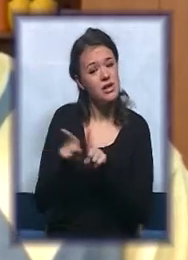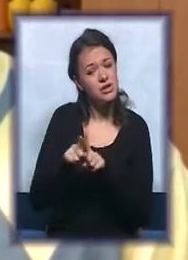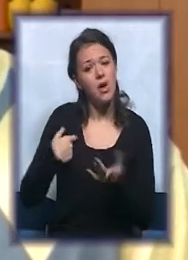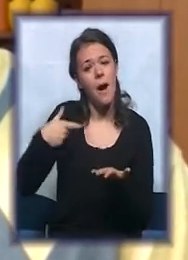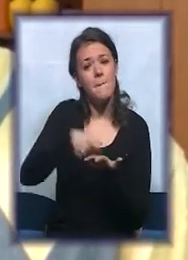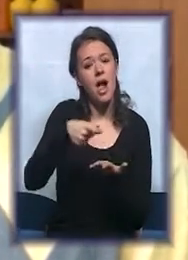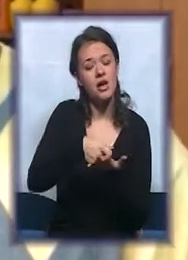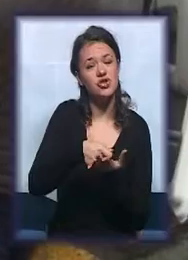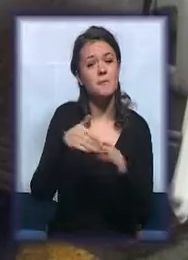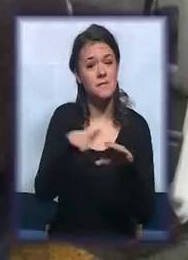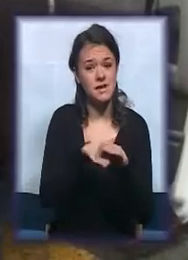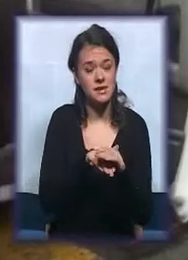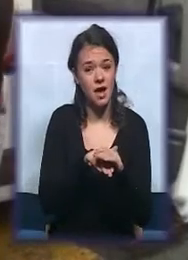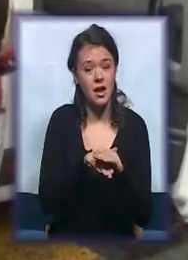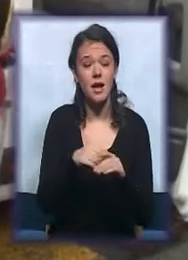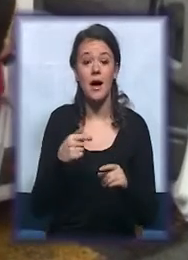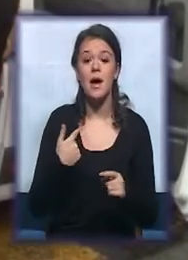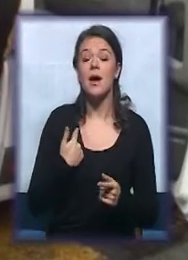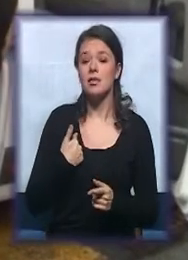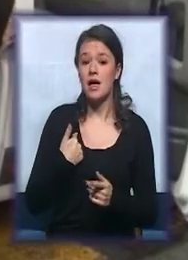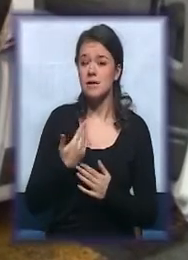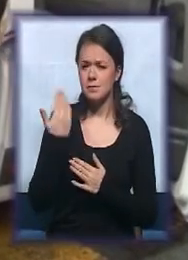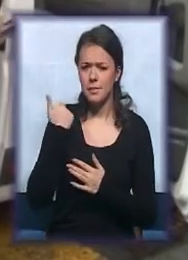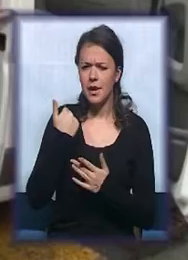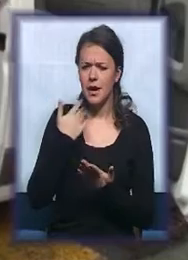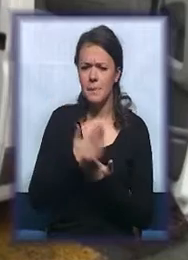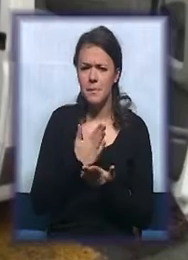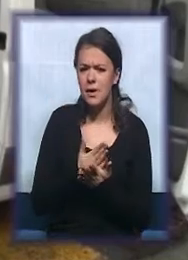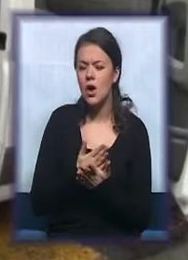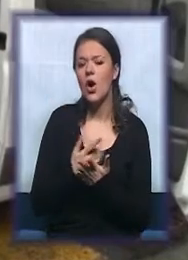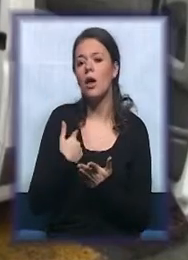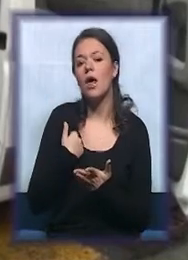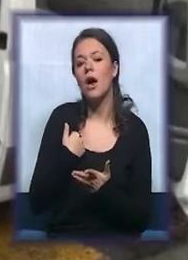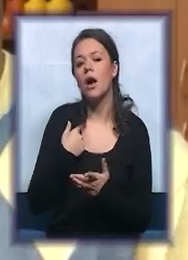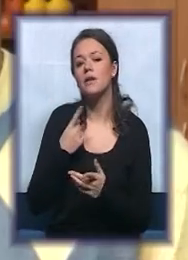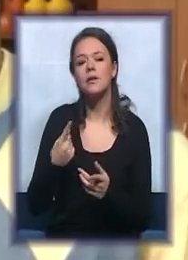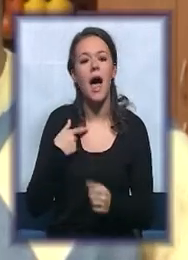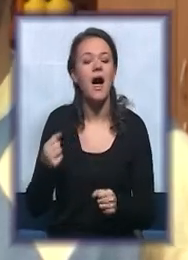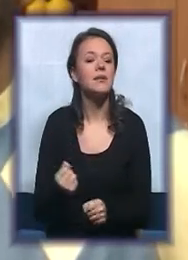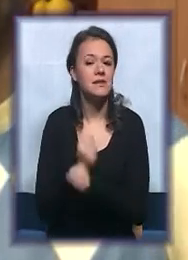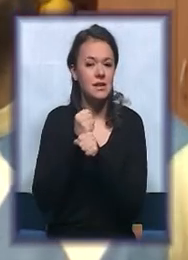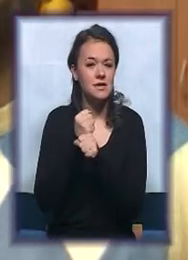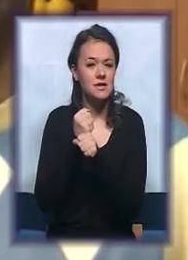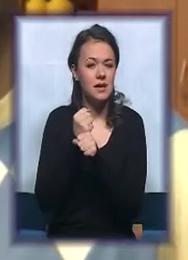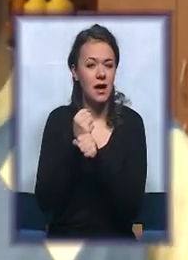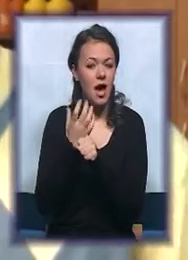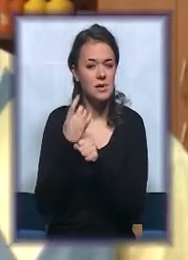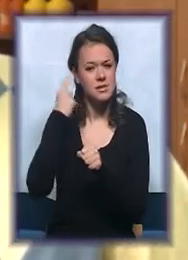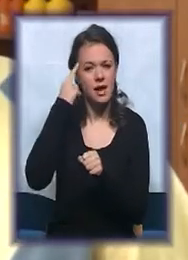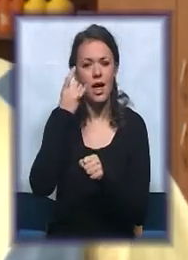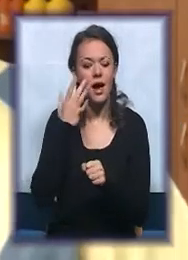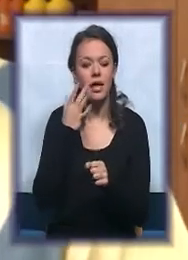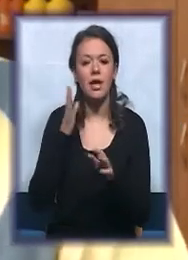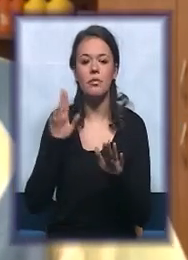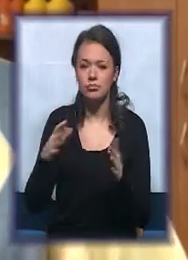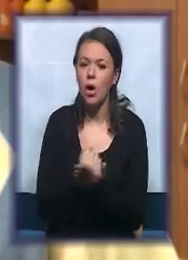porodica. Pre ovog zapoštenja ja sam bio na nekoj nuli kad je u pitanju egzistencije. Znate, kada imate nekog priliva,